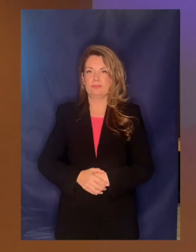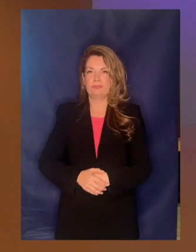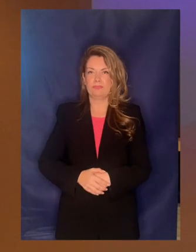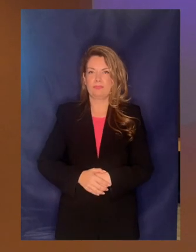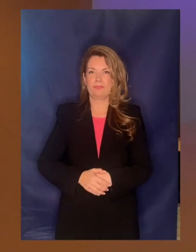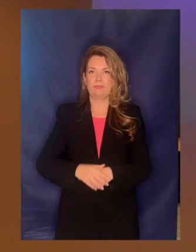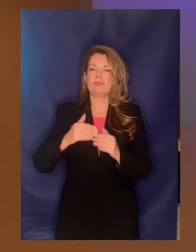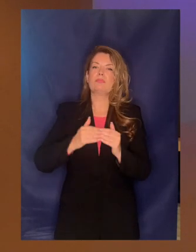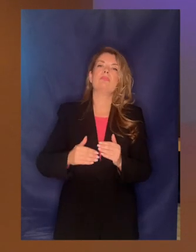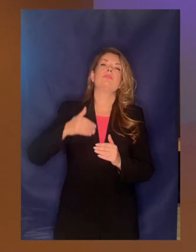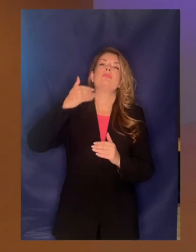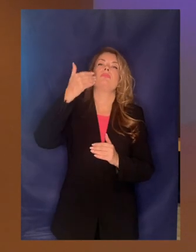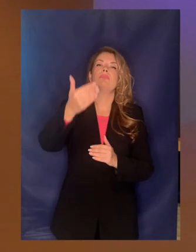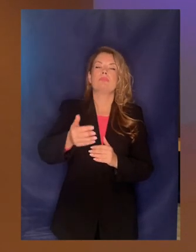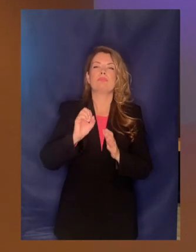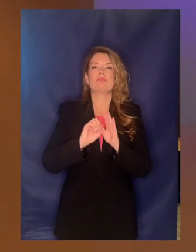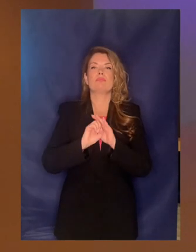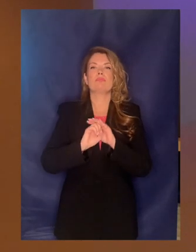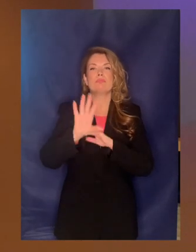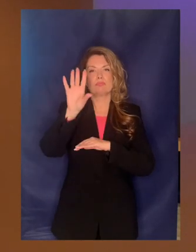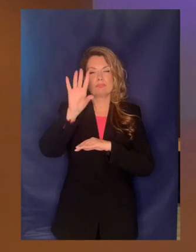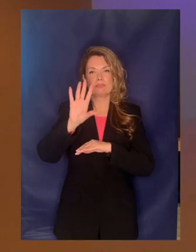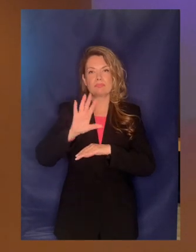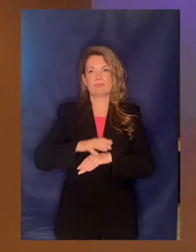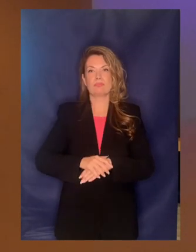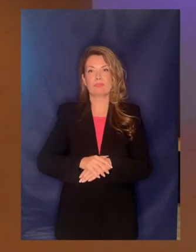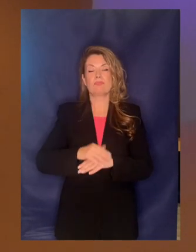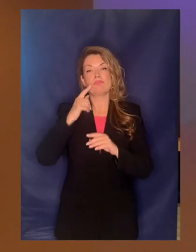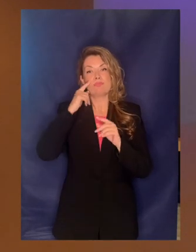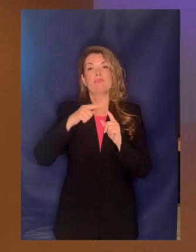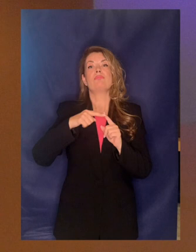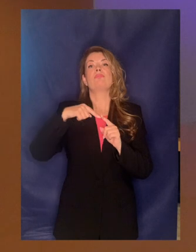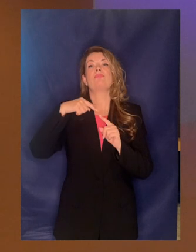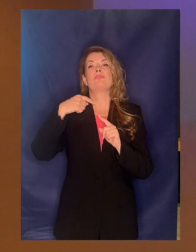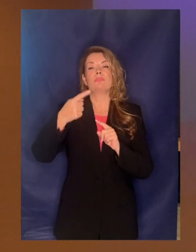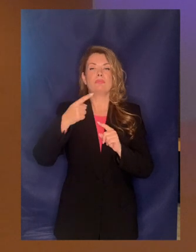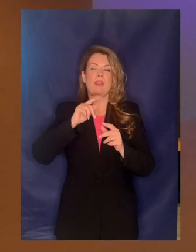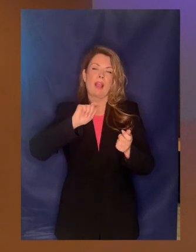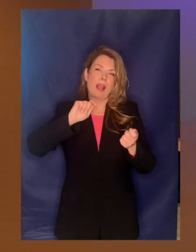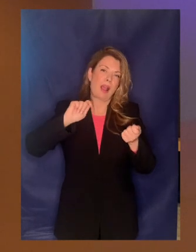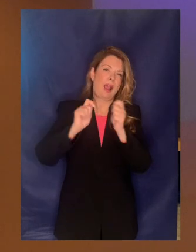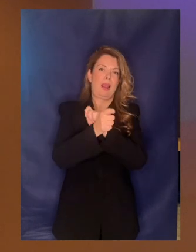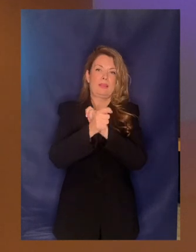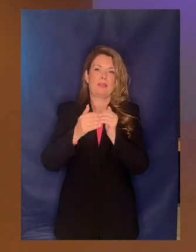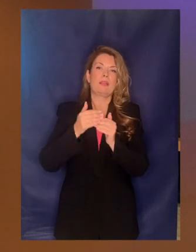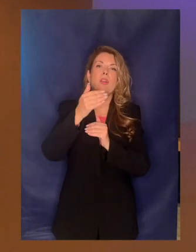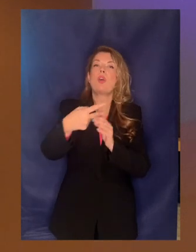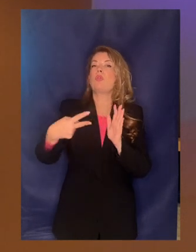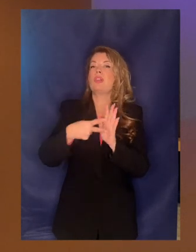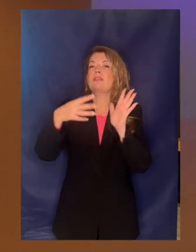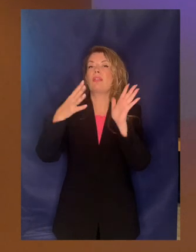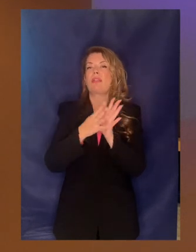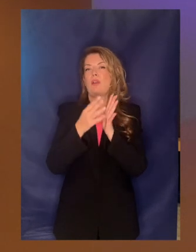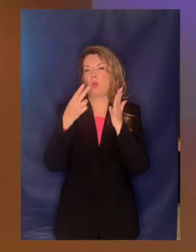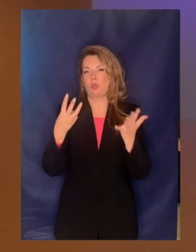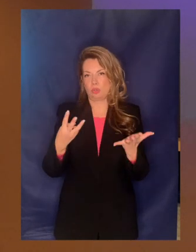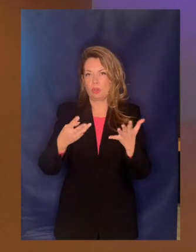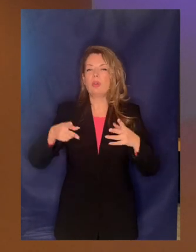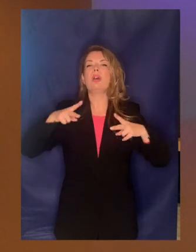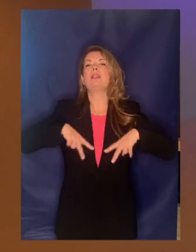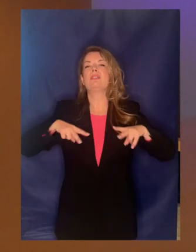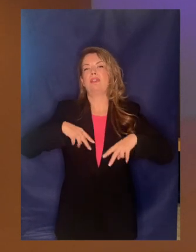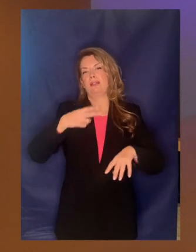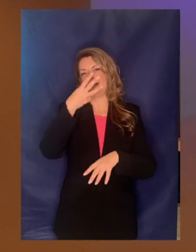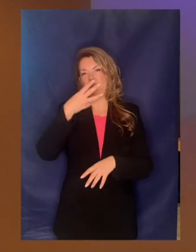μετά στην επόμενη μεγάλη αλλαγή θα πάμε στο 2018 με κυβέρνηση